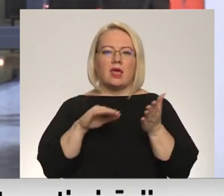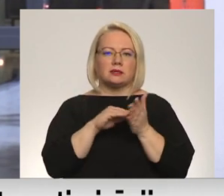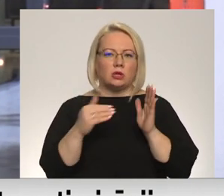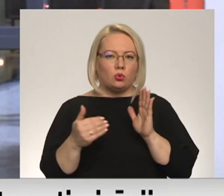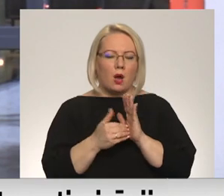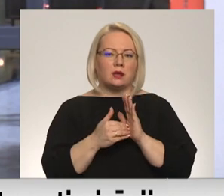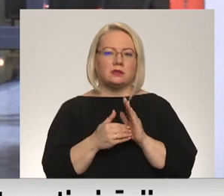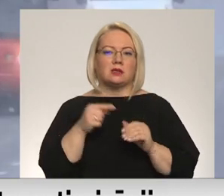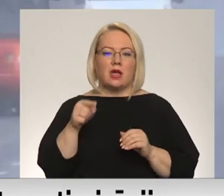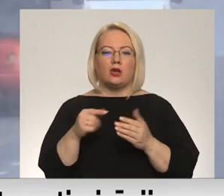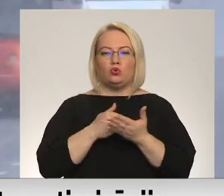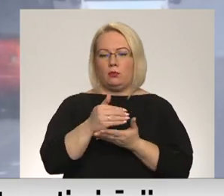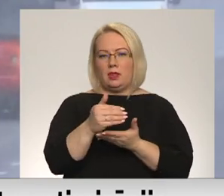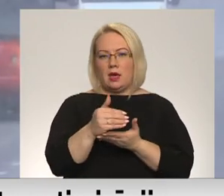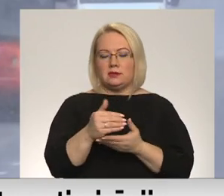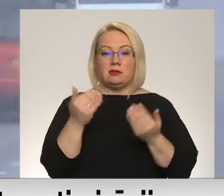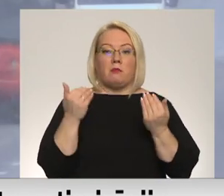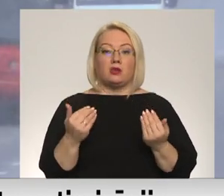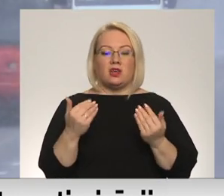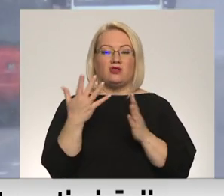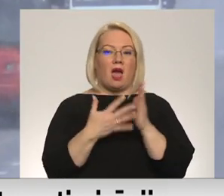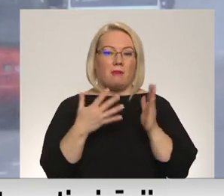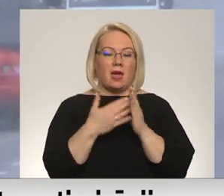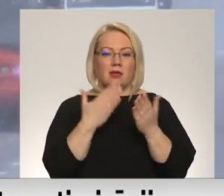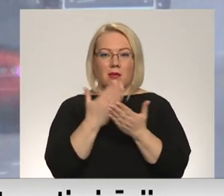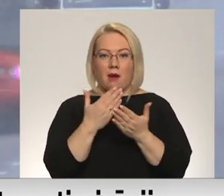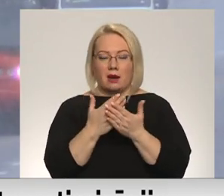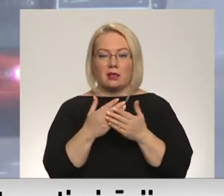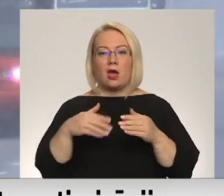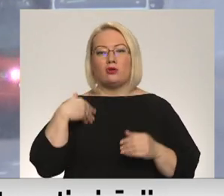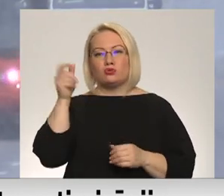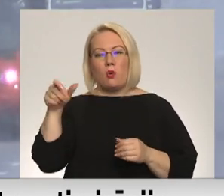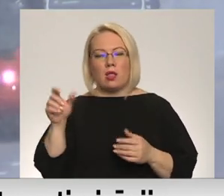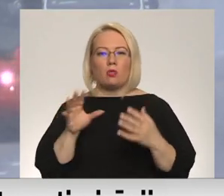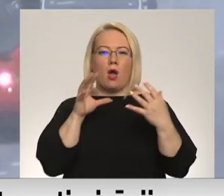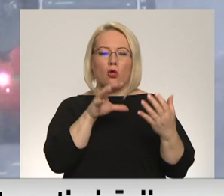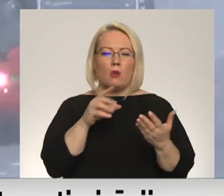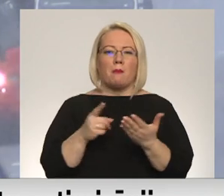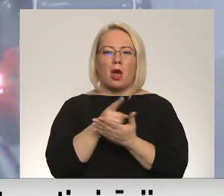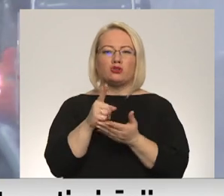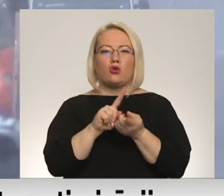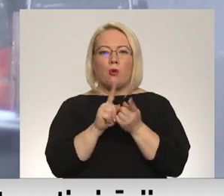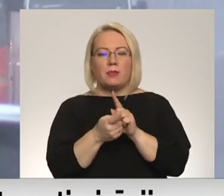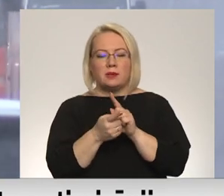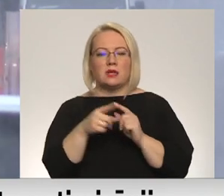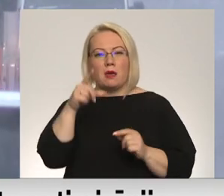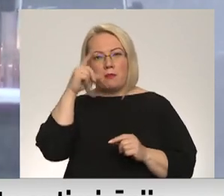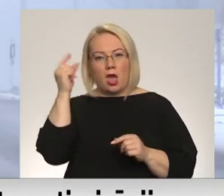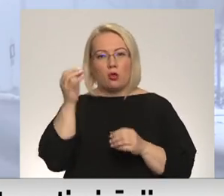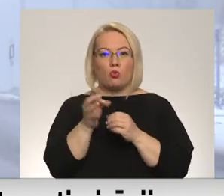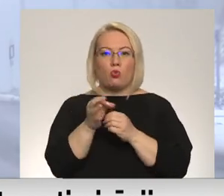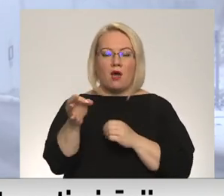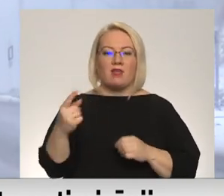nu, viņas turpināsies. Pašreizēji aprēķini liecina, ka līdz ar skolēnu autobusu maršrotu optimizāciju preiļu novadā gada